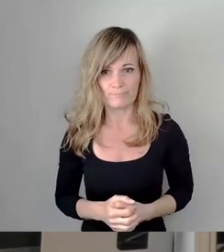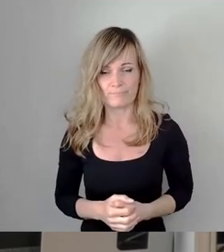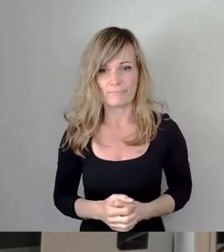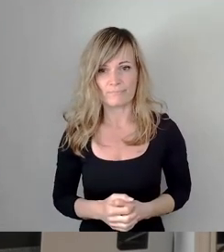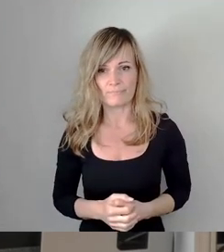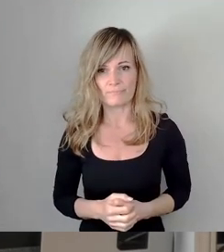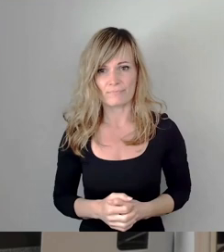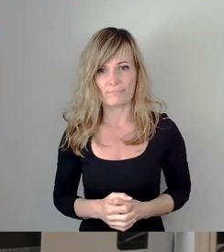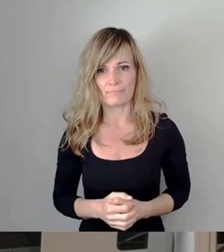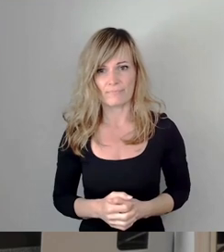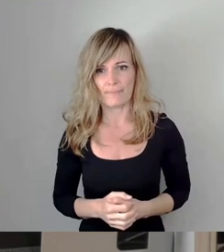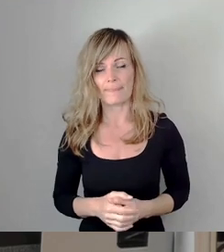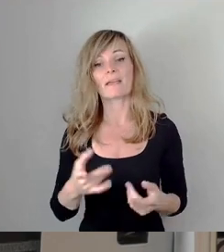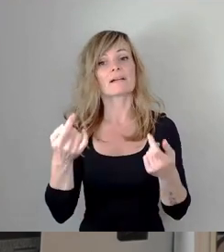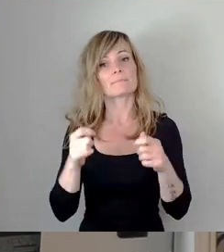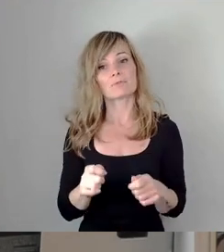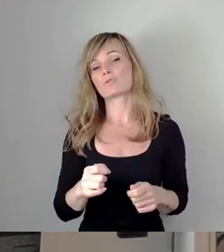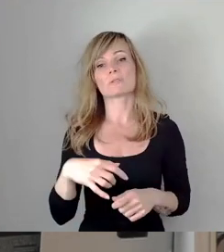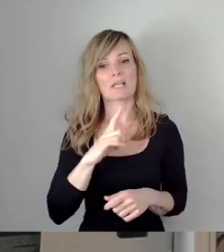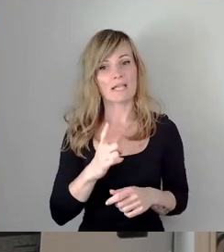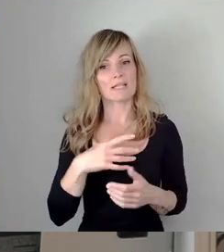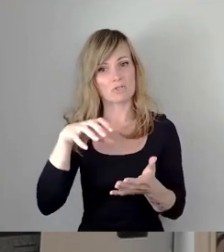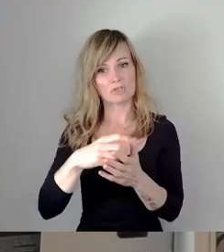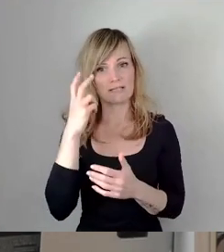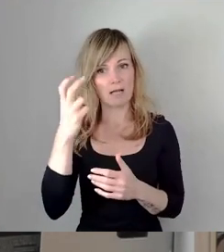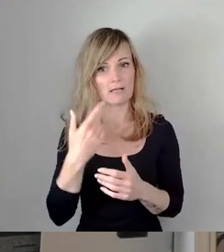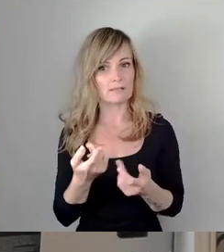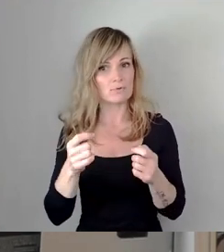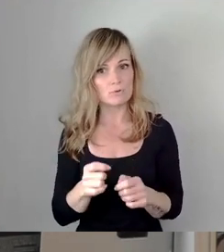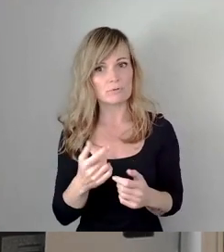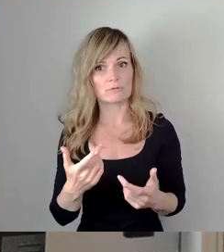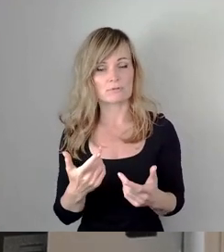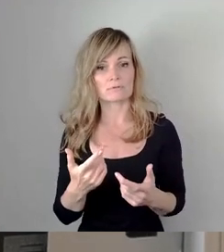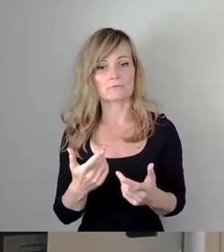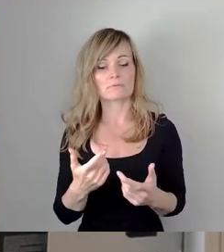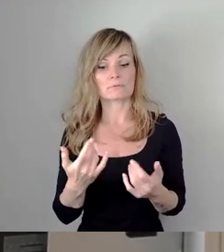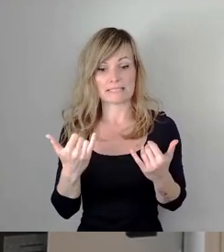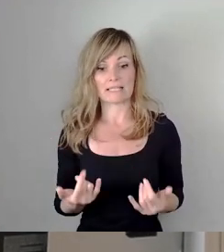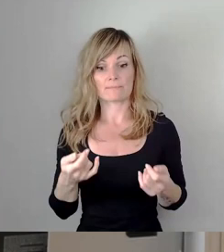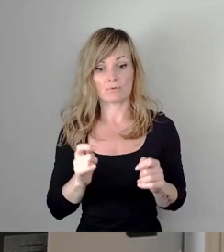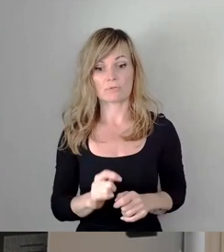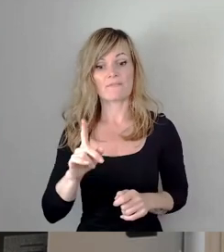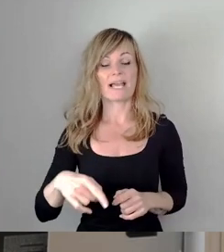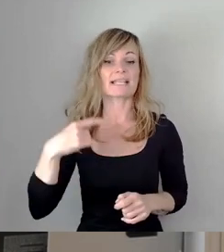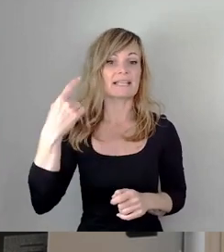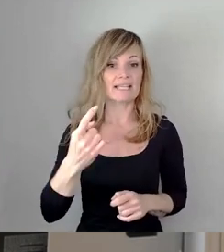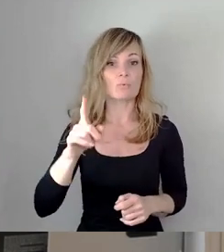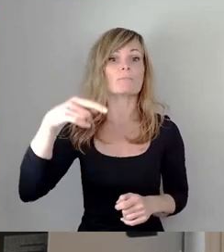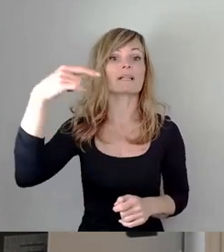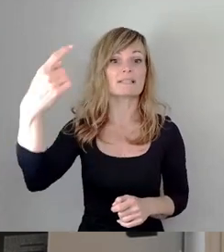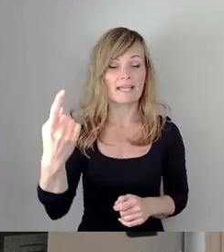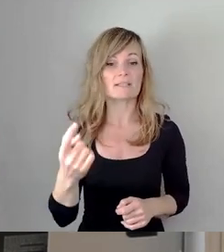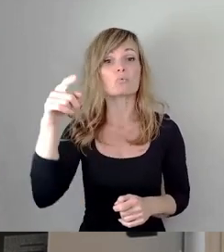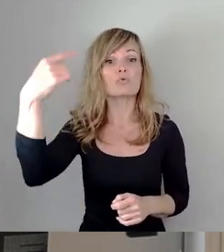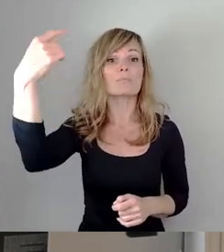Beschlüsse, die ein Stadtrat fast erlebt, vielleicht der übernächste, der überübernächste Stadtrat dann in der Realisierung. Es ist ein sehr